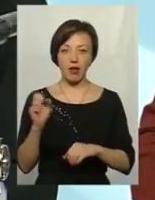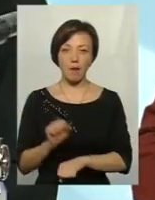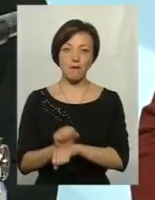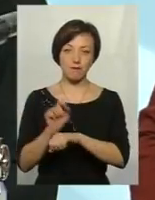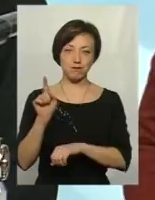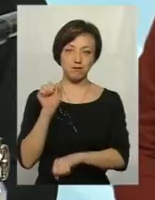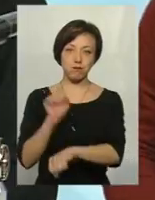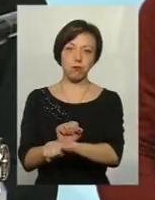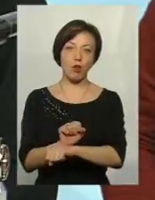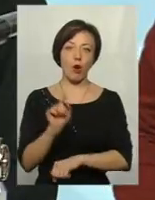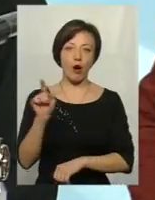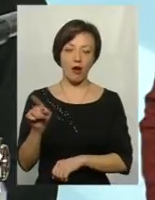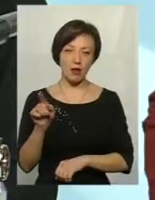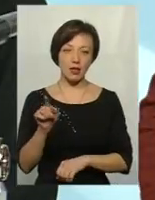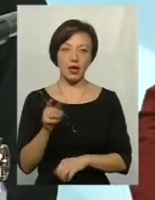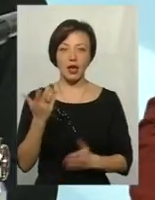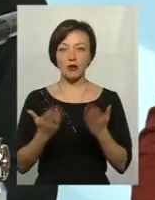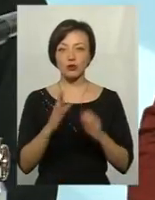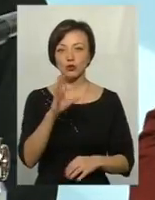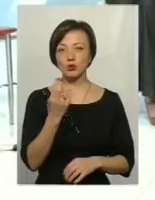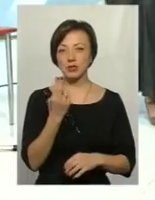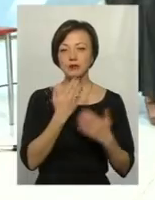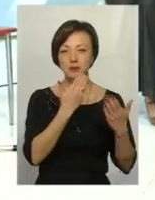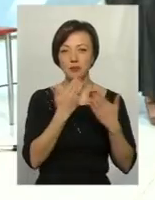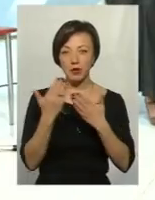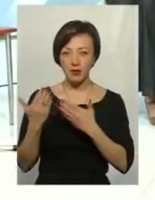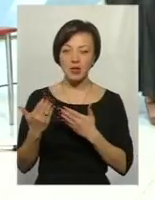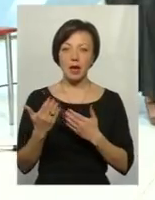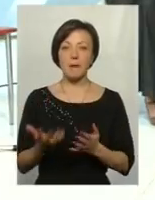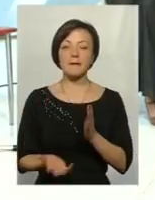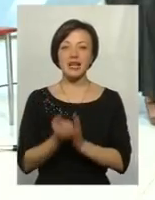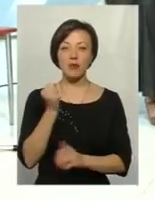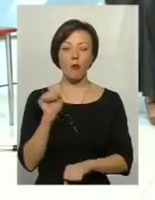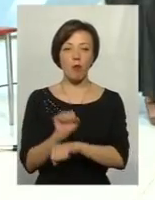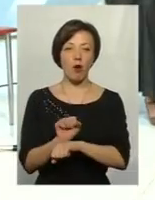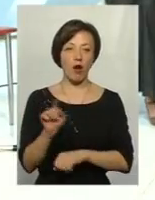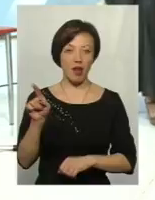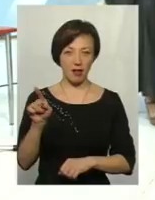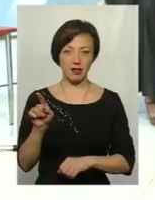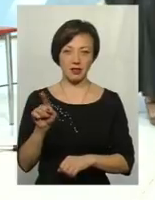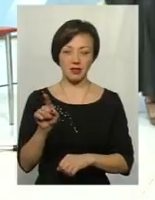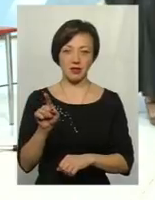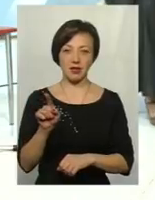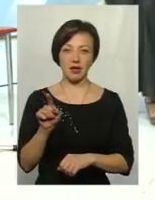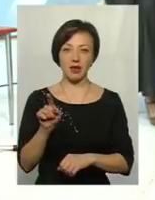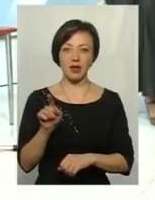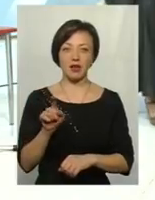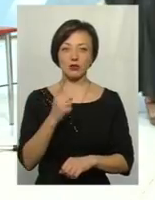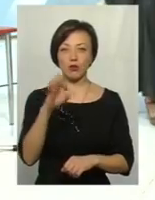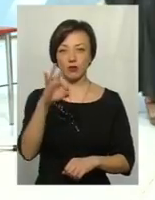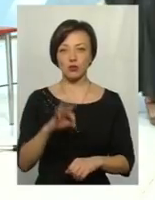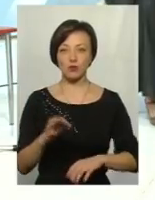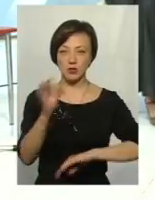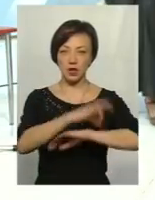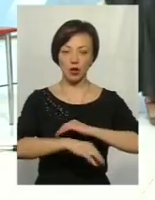соціологічні заміри, то підтримку блокади майже 100% має в Західній